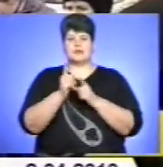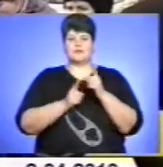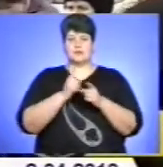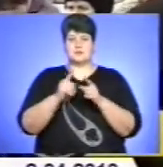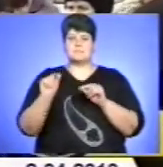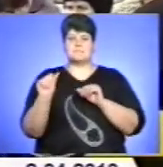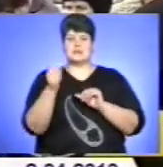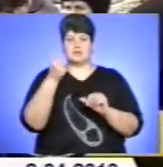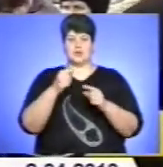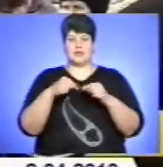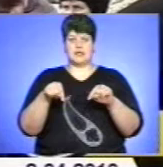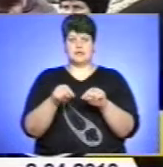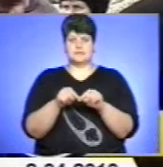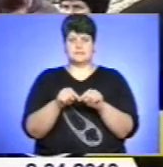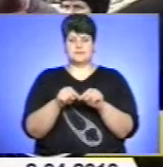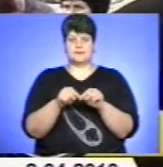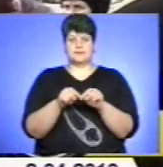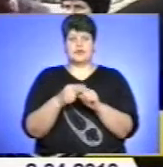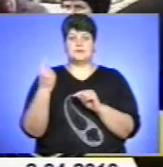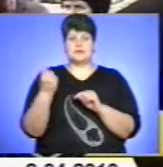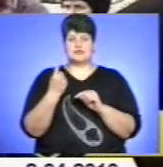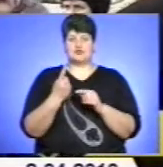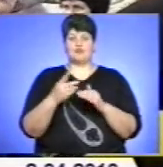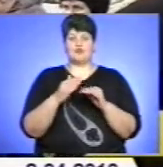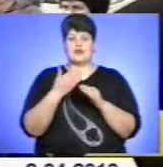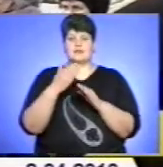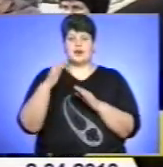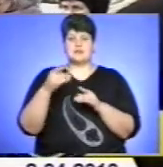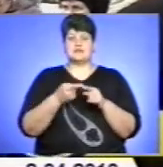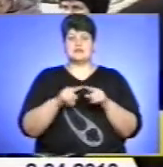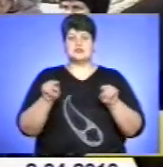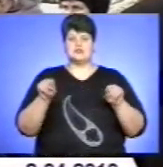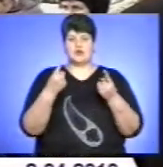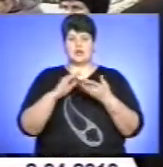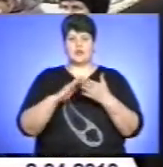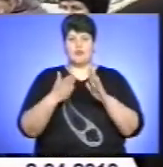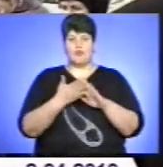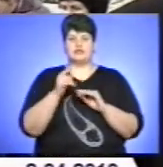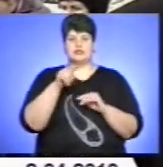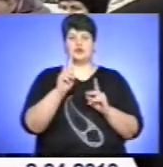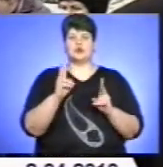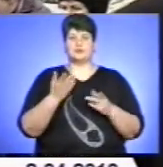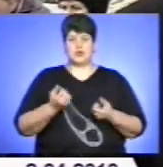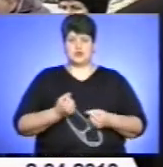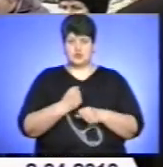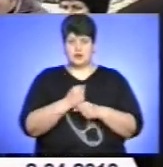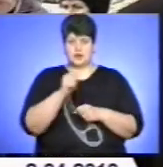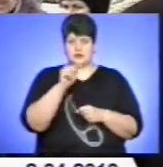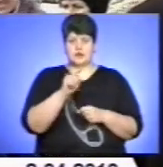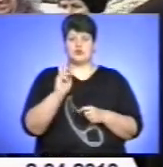первинної ланки. Ну і на першому етапі це, звичайно, створює умов. Умов для тих, хто там працює і тих, хто там